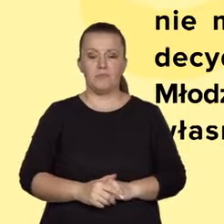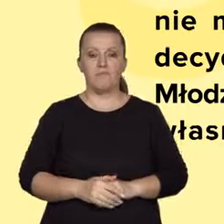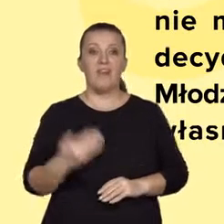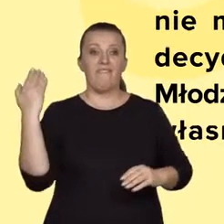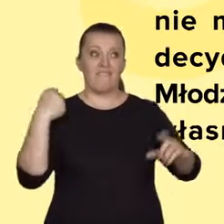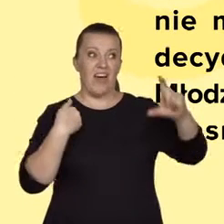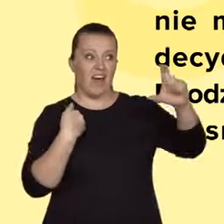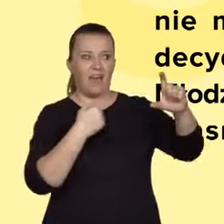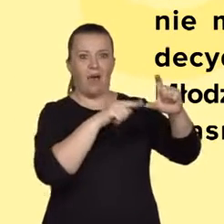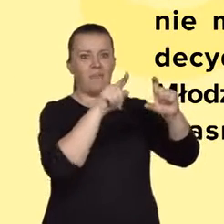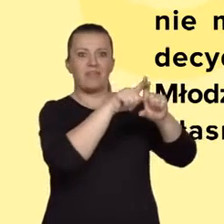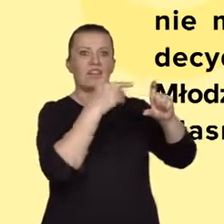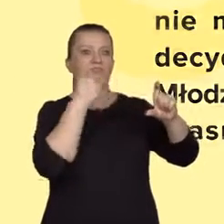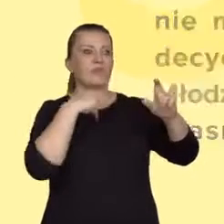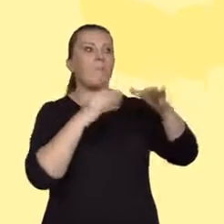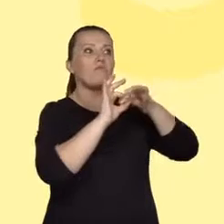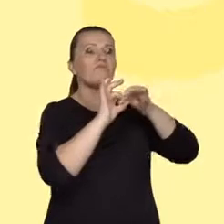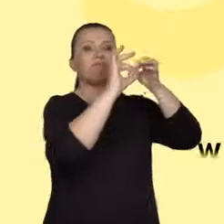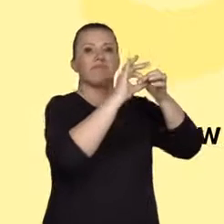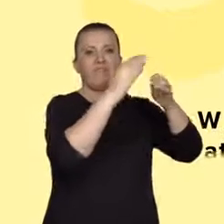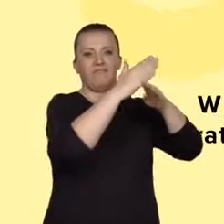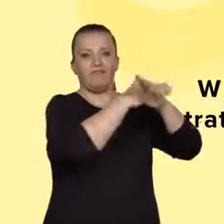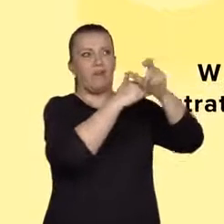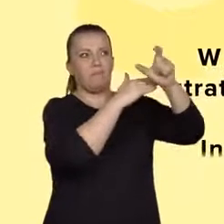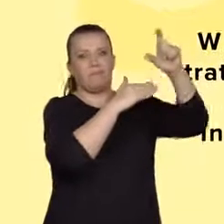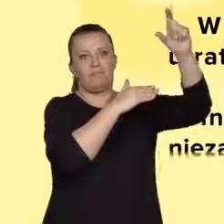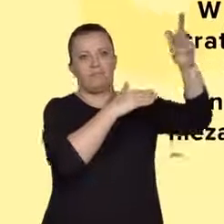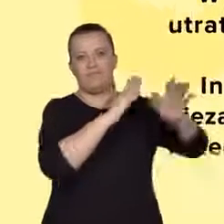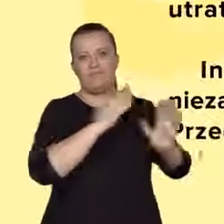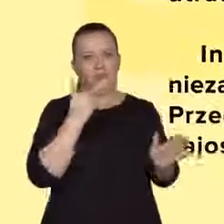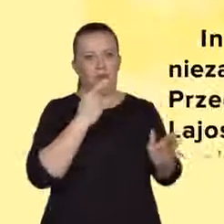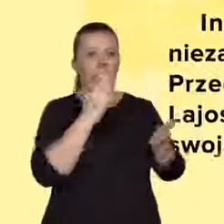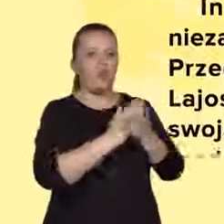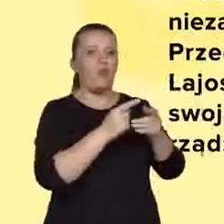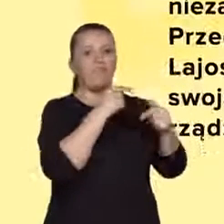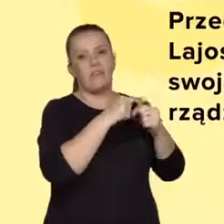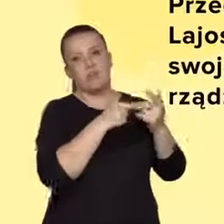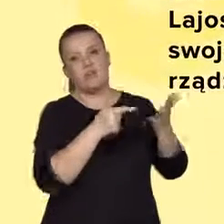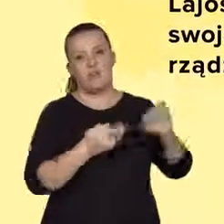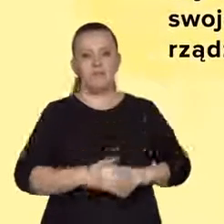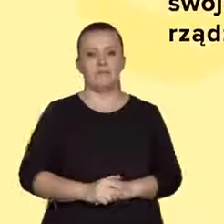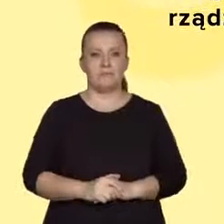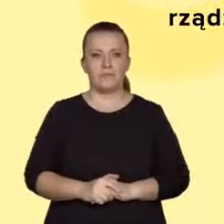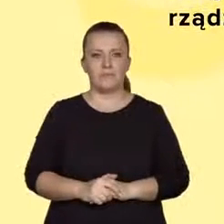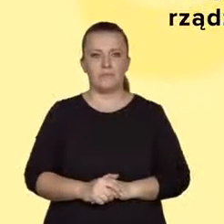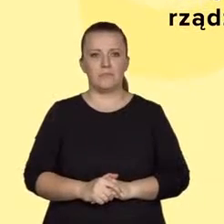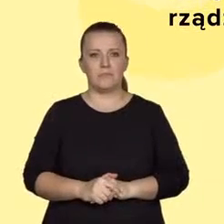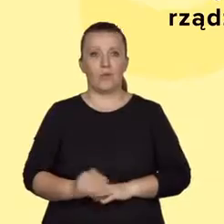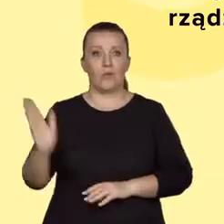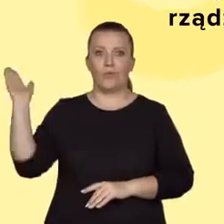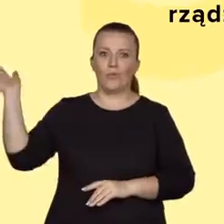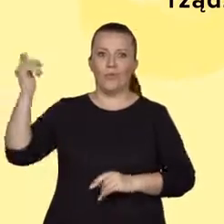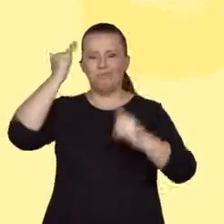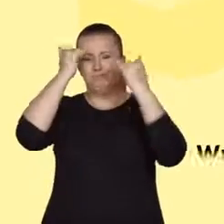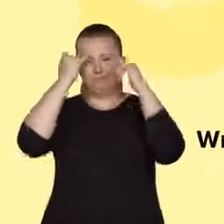Pojawia się tu jedynie wyliczenie. Mamy tu wdzięczny przykład błędów wszelkiego rodzaju. Między innymi razie również zupełny brak